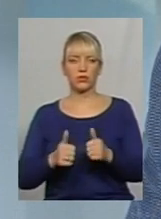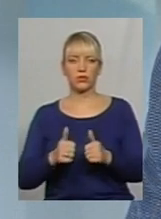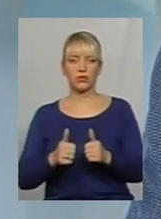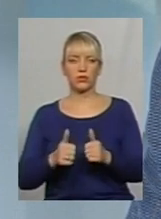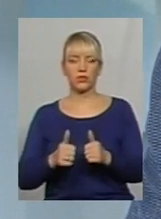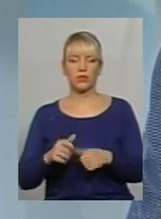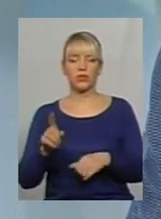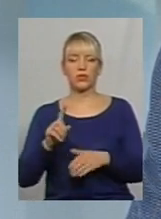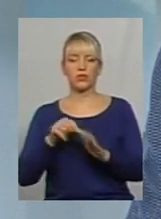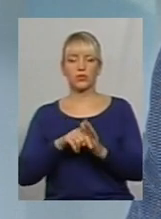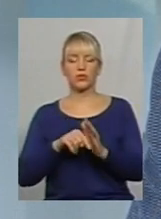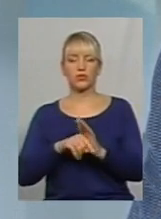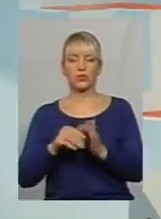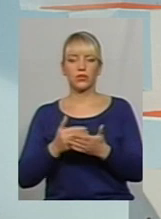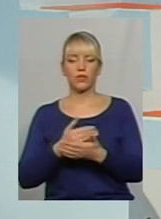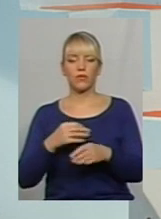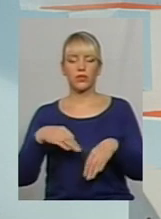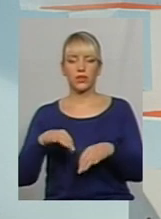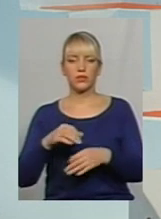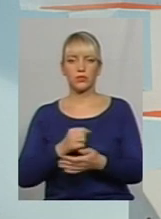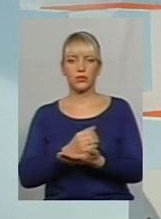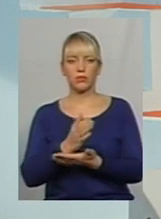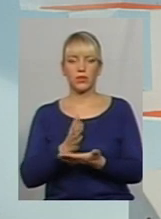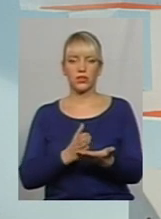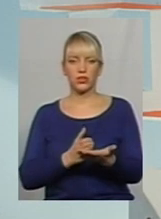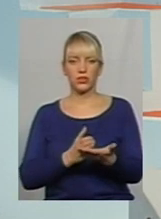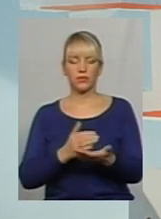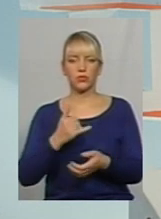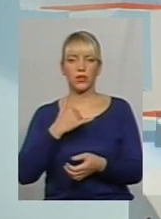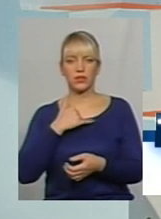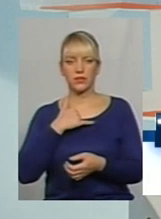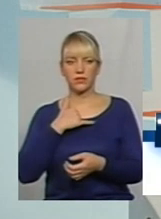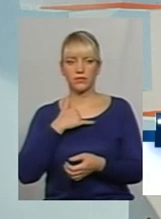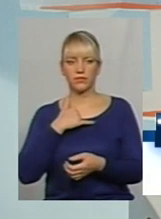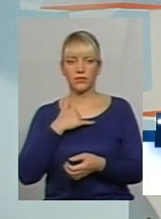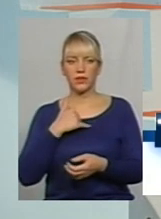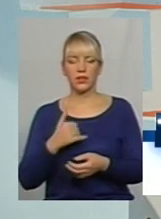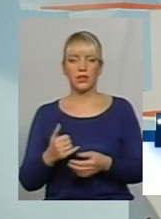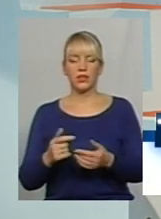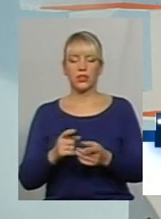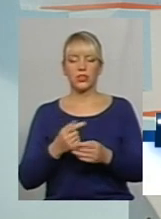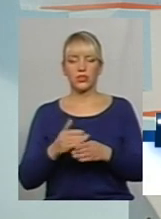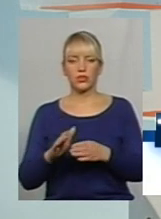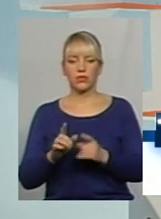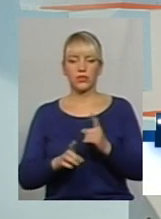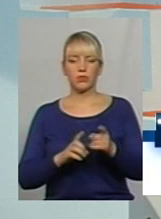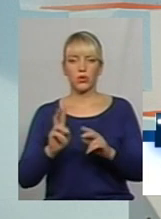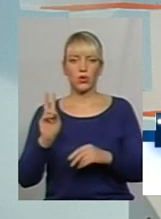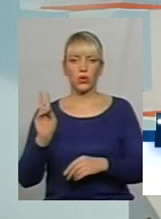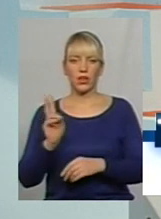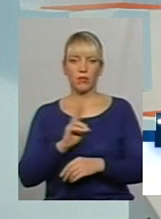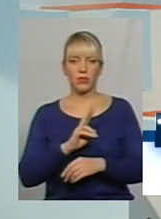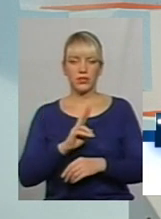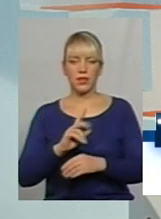Що стосується нової транспортної мережі, в нас частково змінилися тролейбусні маршрути.